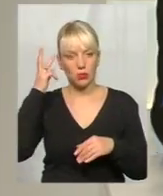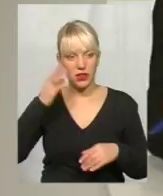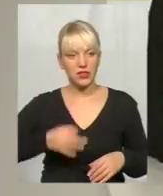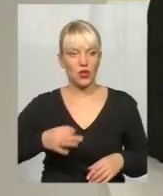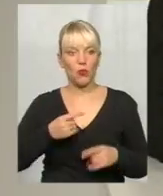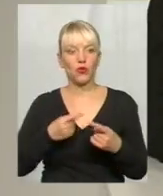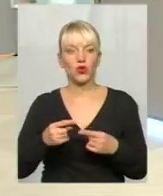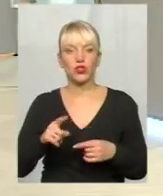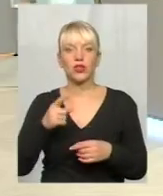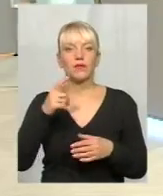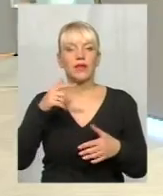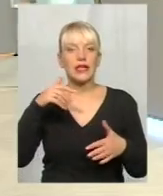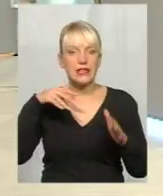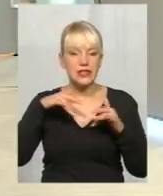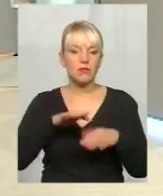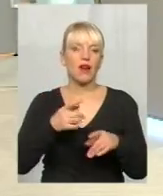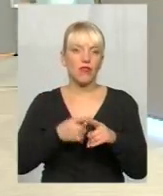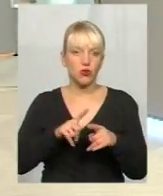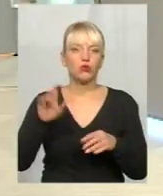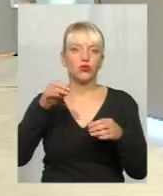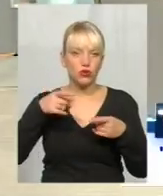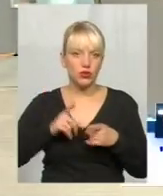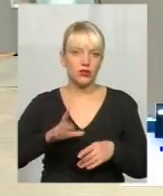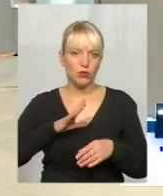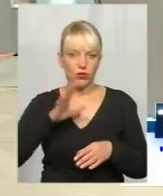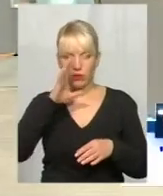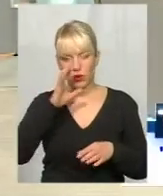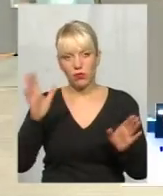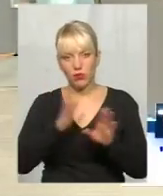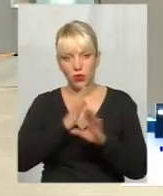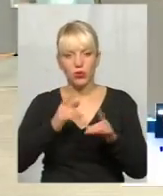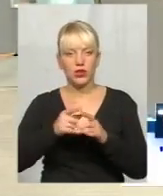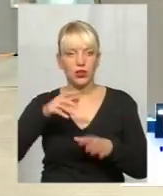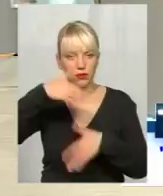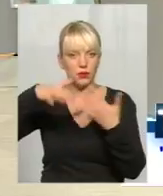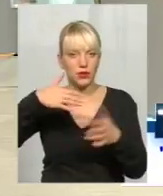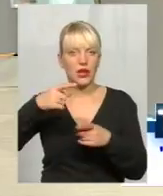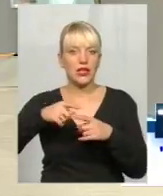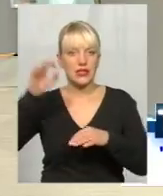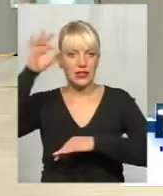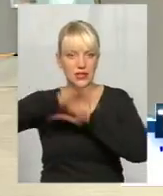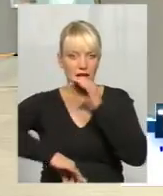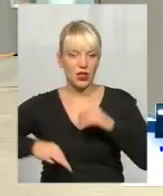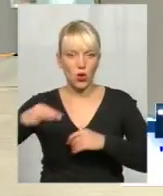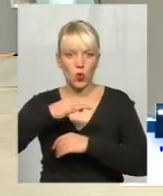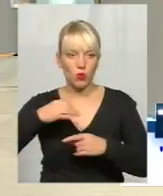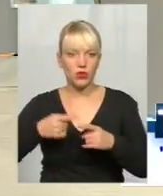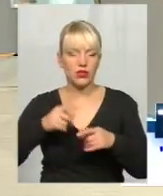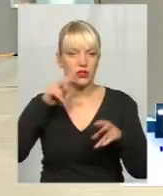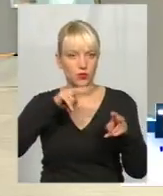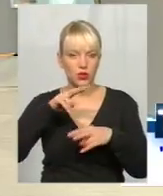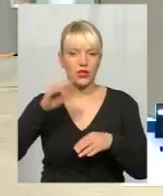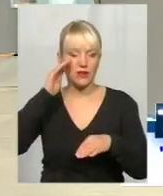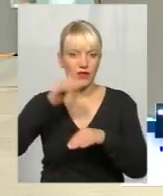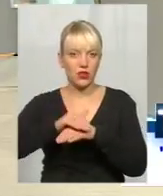само, як... Справа в тому, що вночі був буревій, так, і опора відзначала, що в багатьох західних областях наші спозрачі фіксували, що